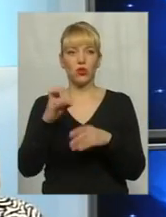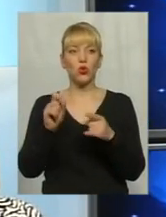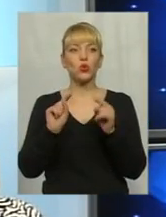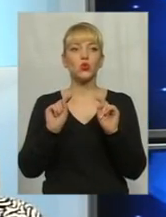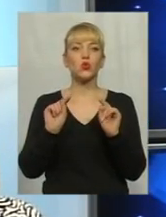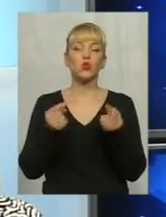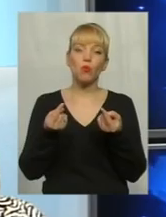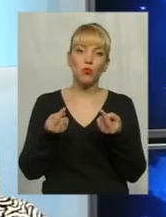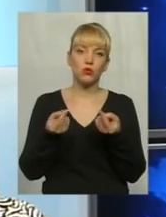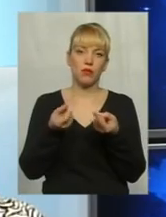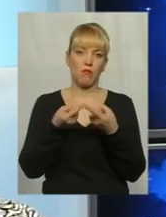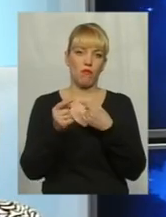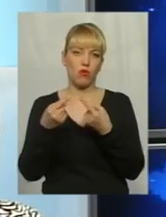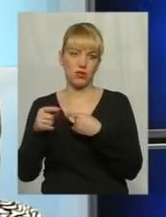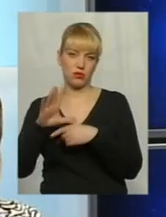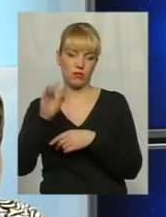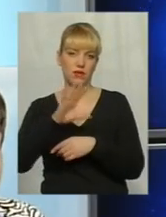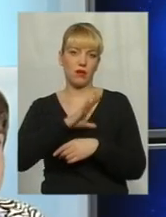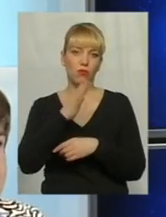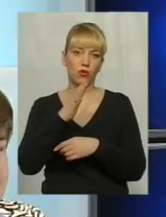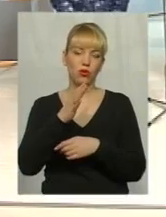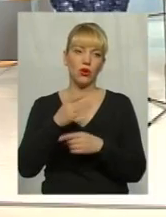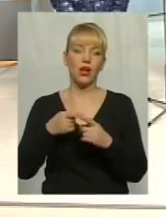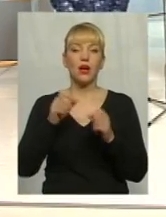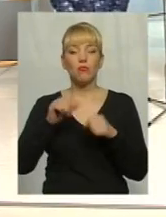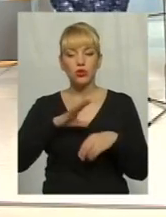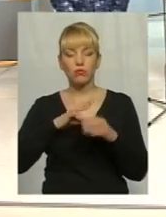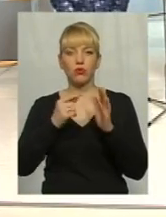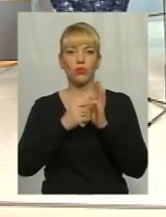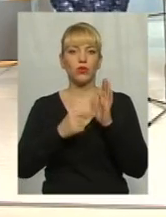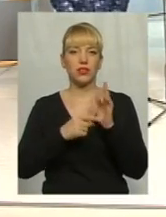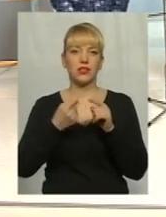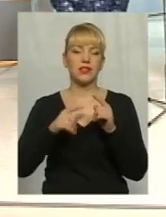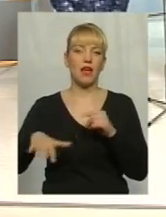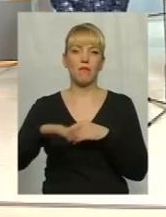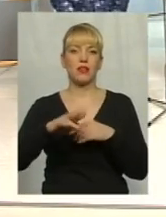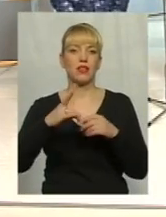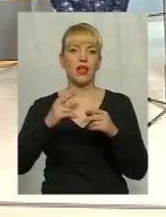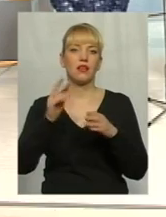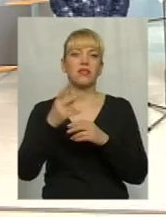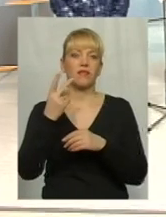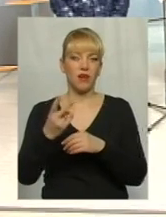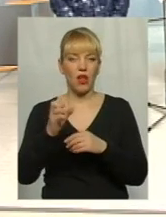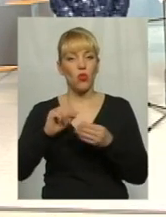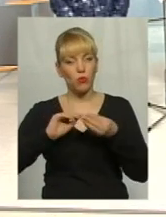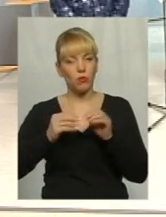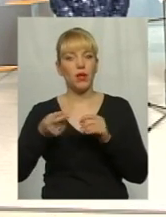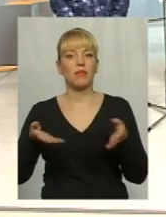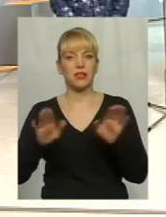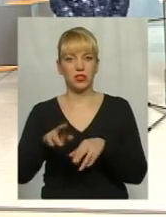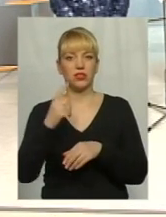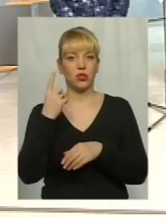по-різному все було. Його можна було поділити на два, але насправді проблема-то одна. Так,